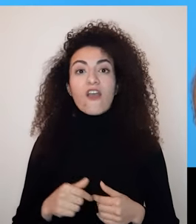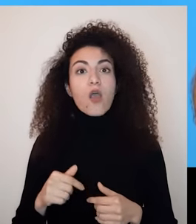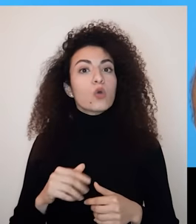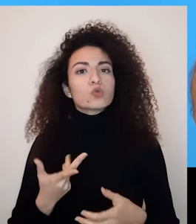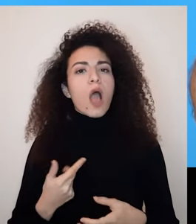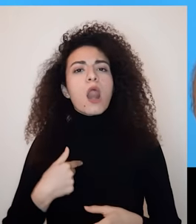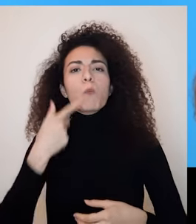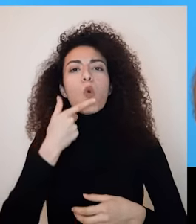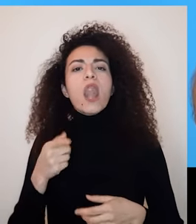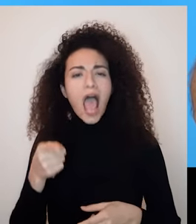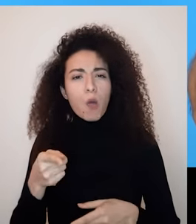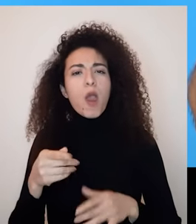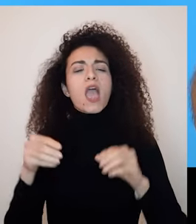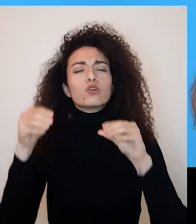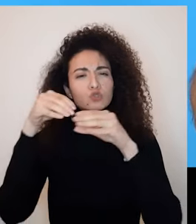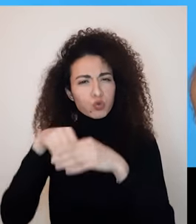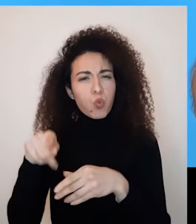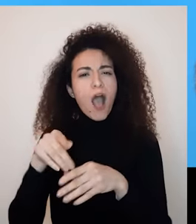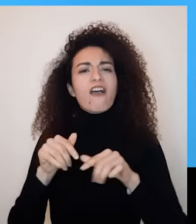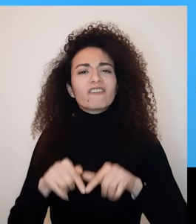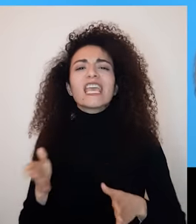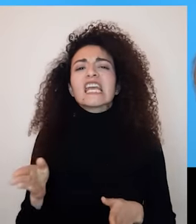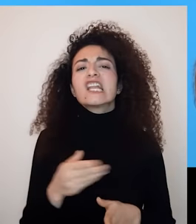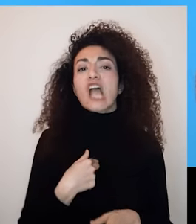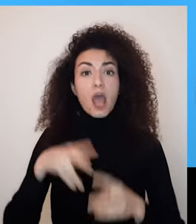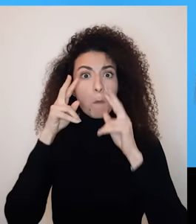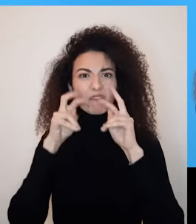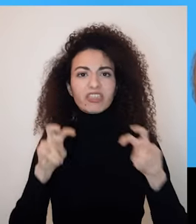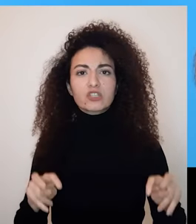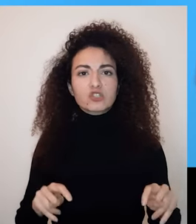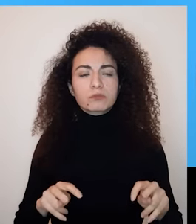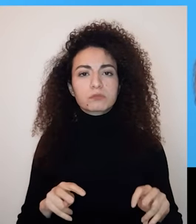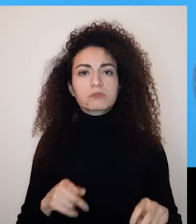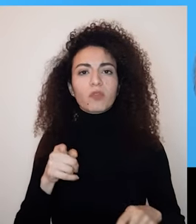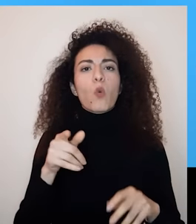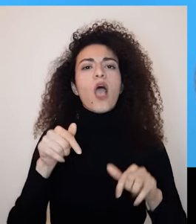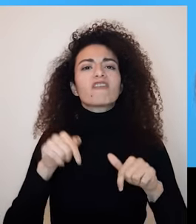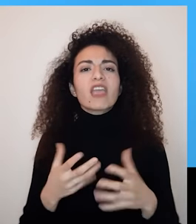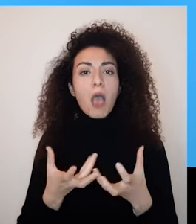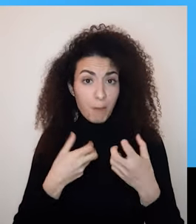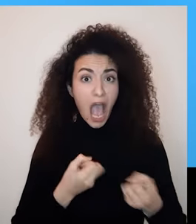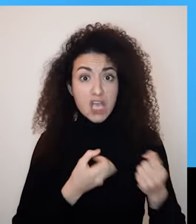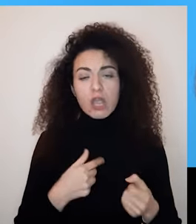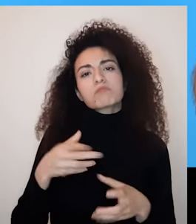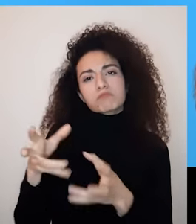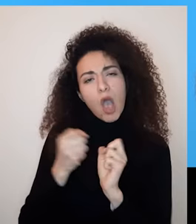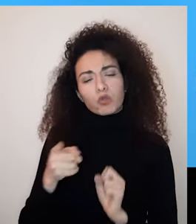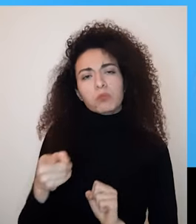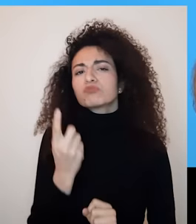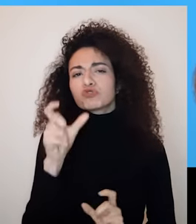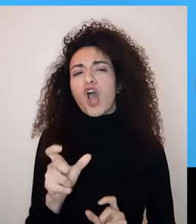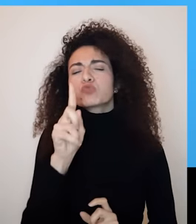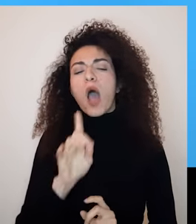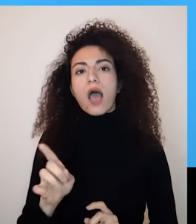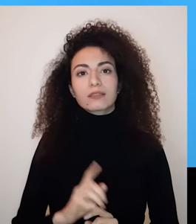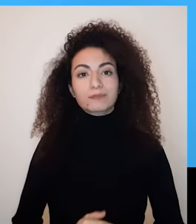أنه نتوقع من شخص واحد أنه يتسم بجميع السمات اللي عم ننبش عنها وأنه نلاقي فيه كل حاجاتنا العلاقية توم راث